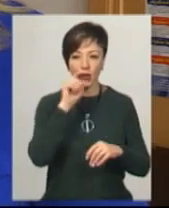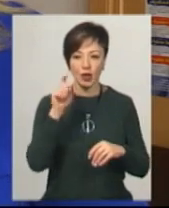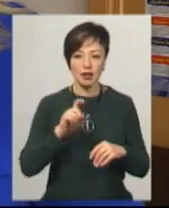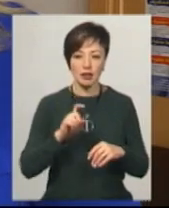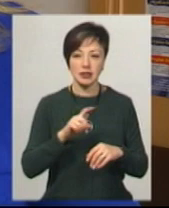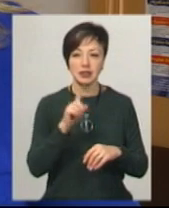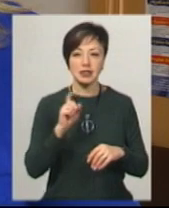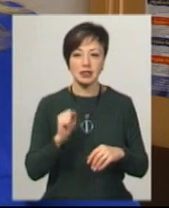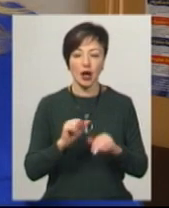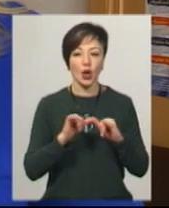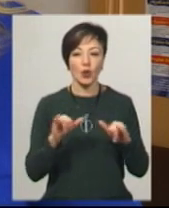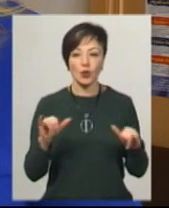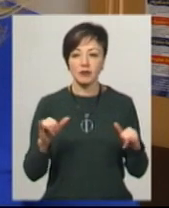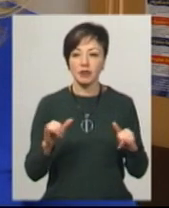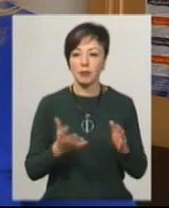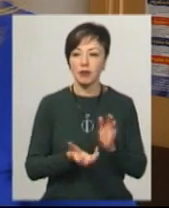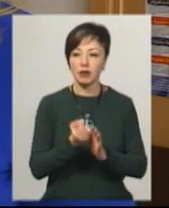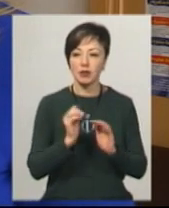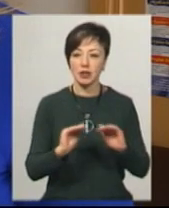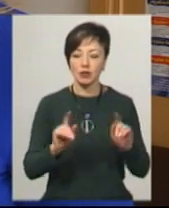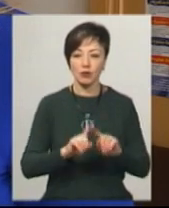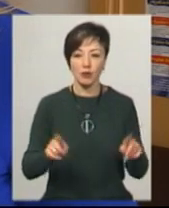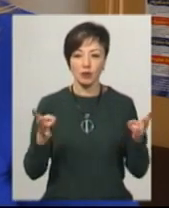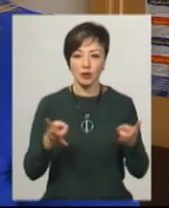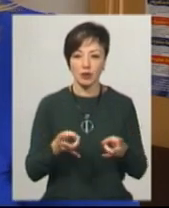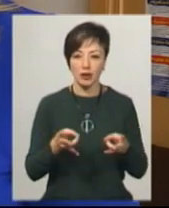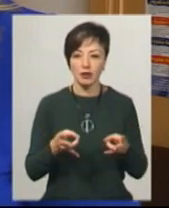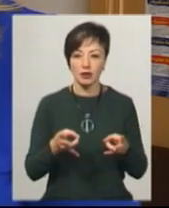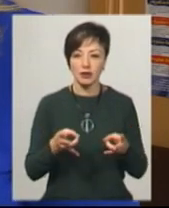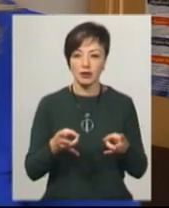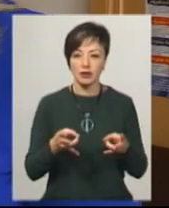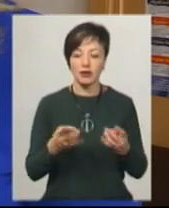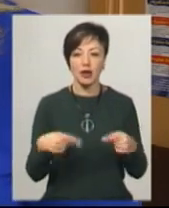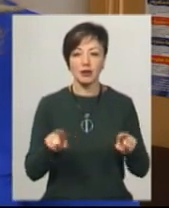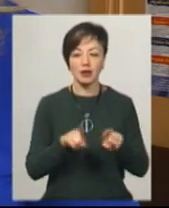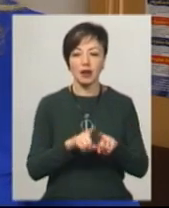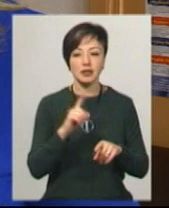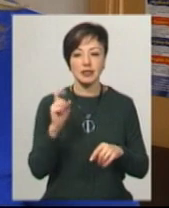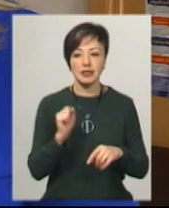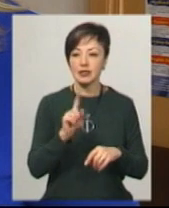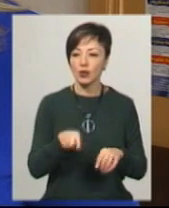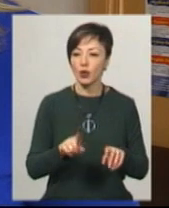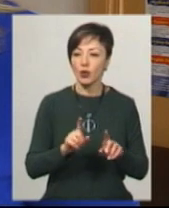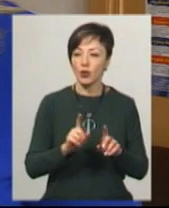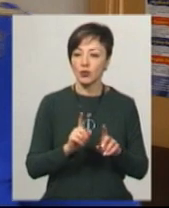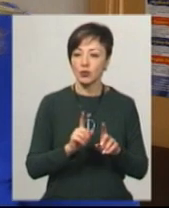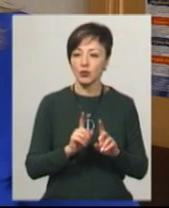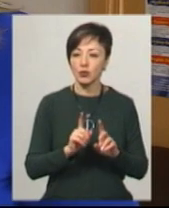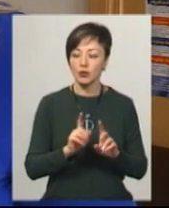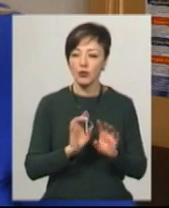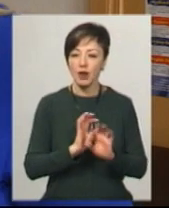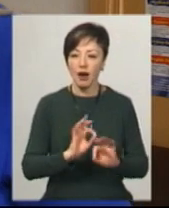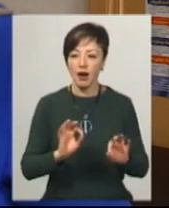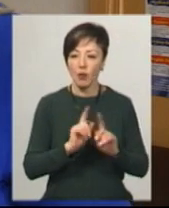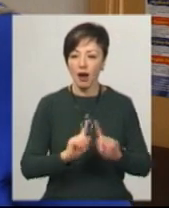за розвиток та підтримку дітей з особливими потребами, а також за ті унікальні проекти, які